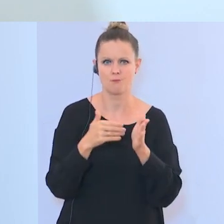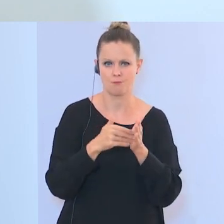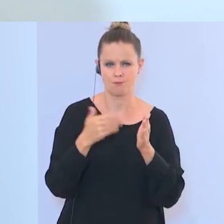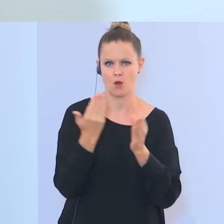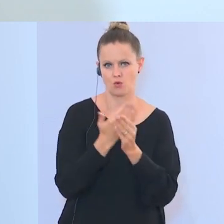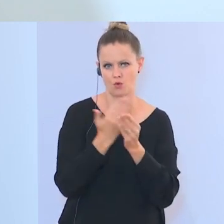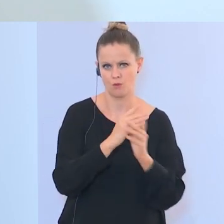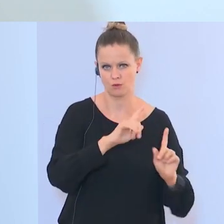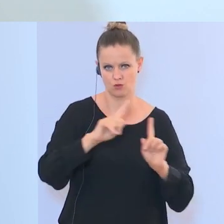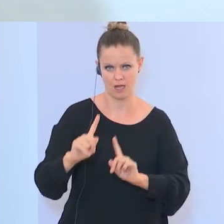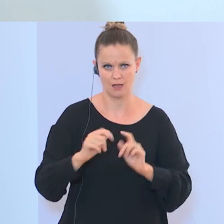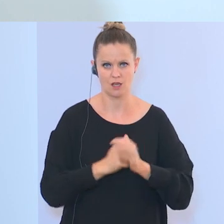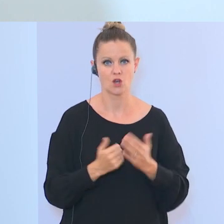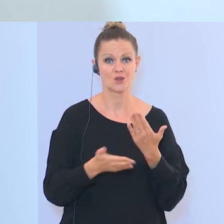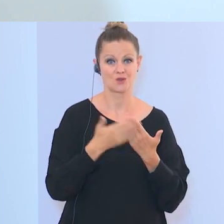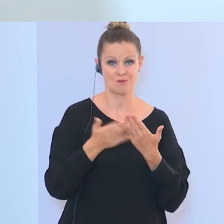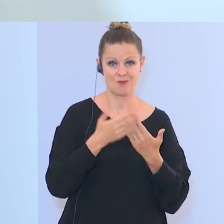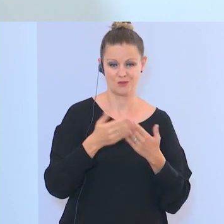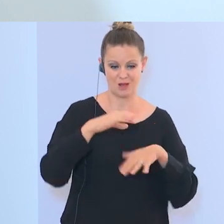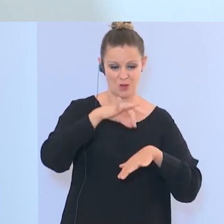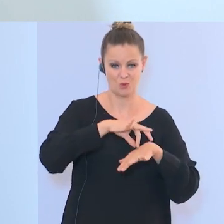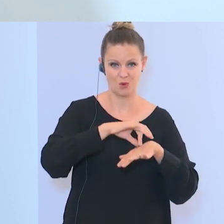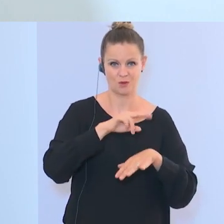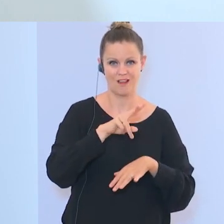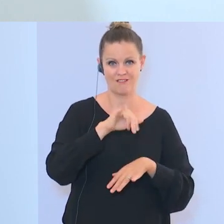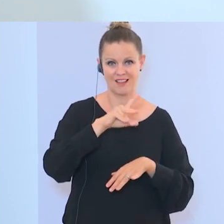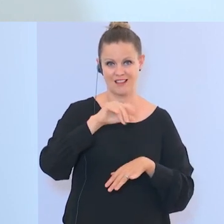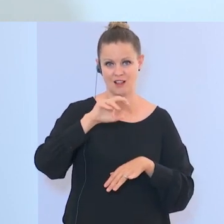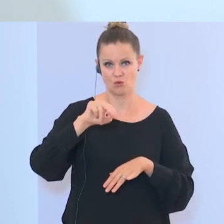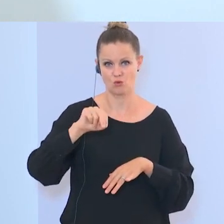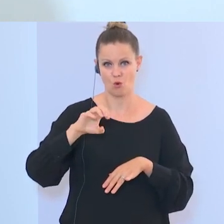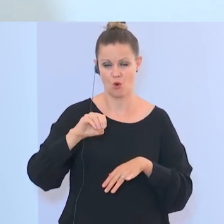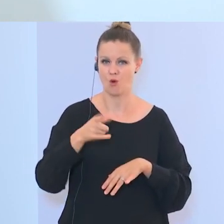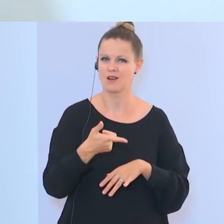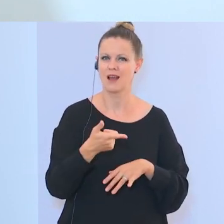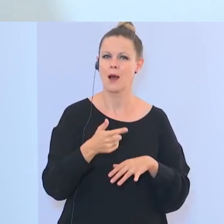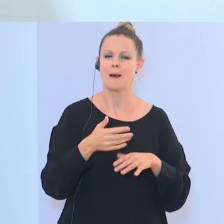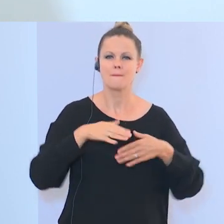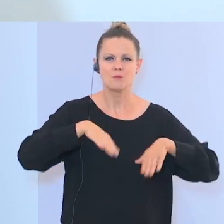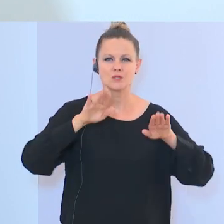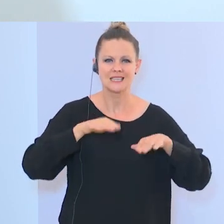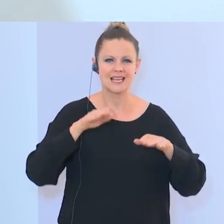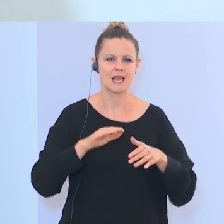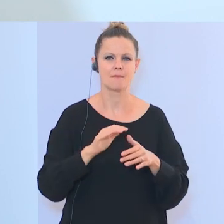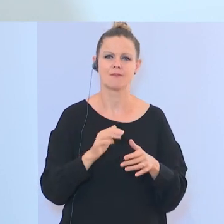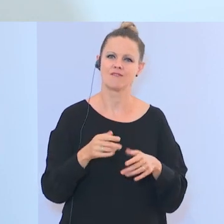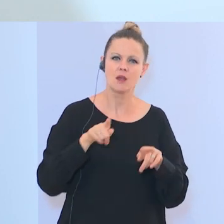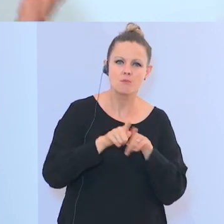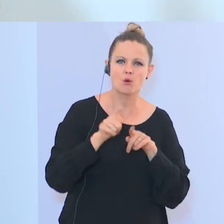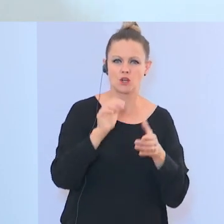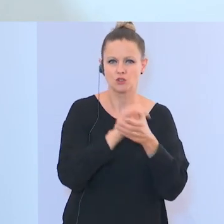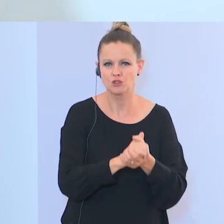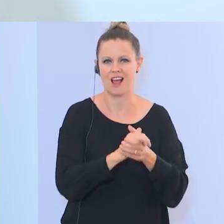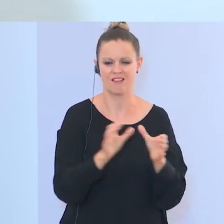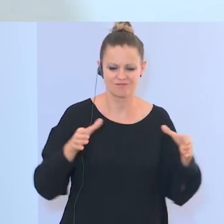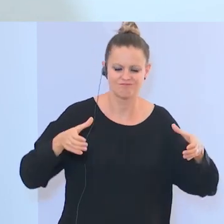Beispielsweise die Studie von Dr. Wittino, der über Netzwerke der Muslimbruderschaft in Österreich geforscht hat und gesehen hat, dass es